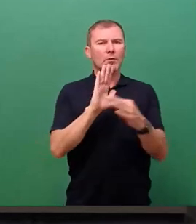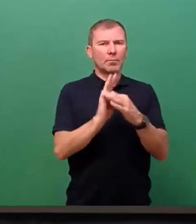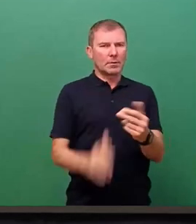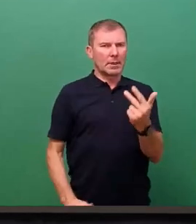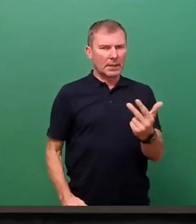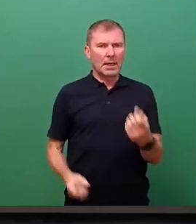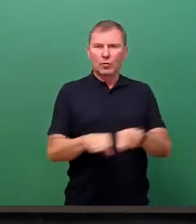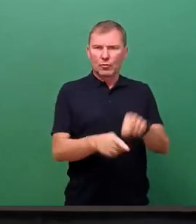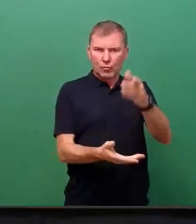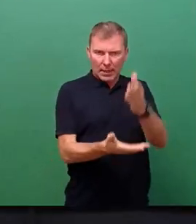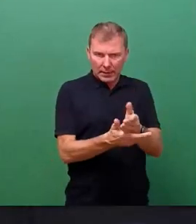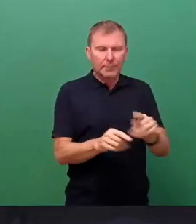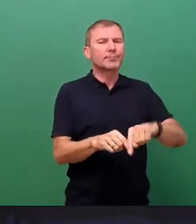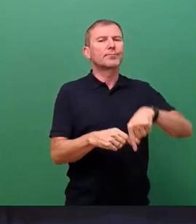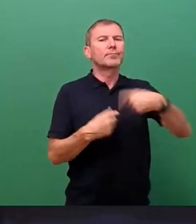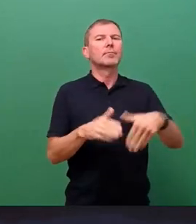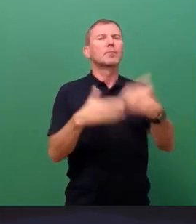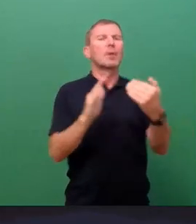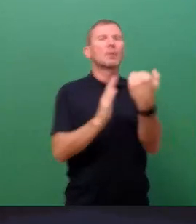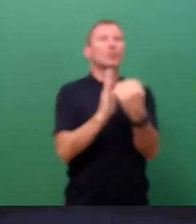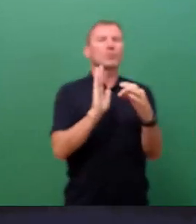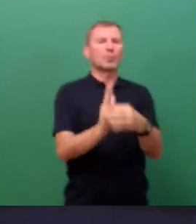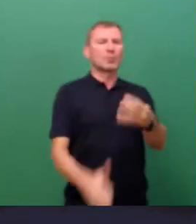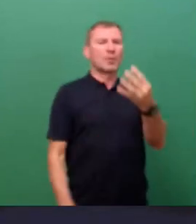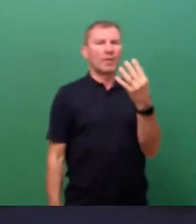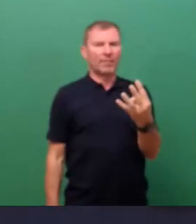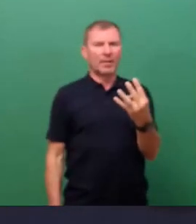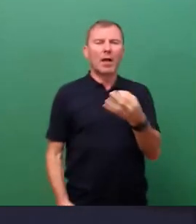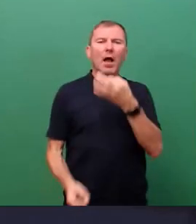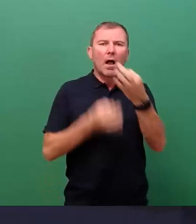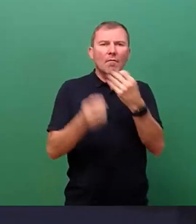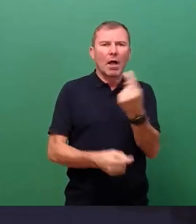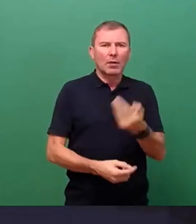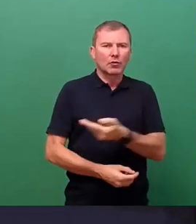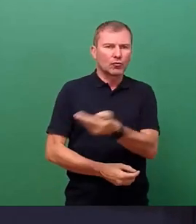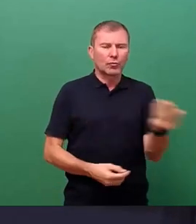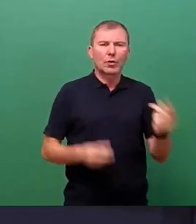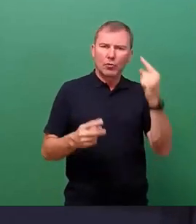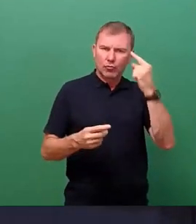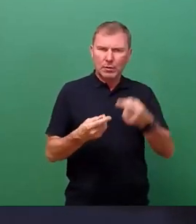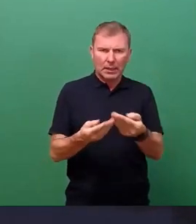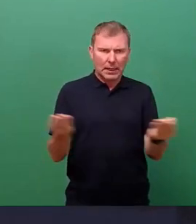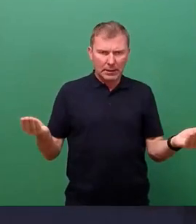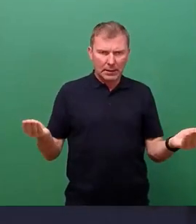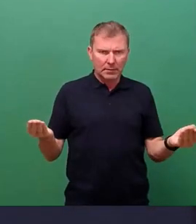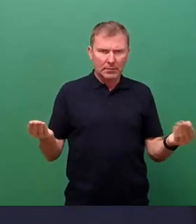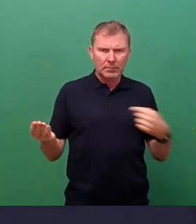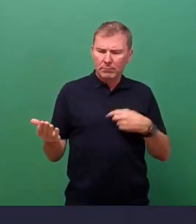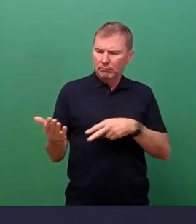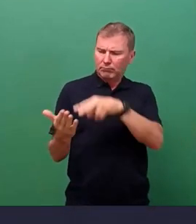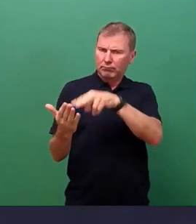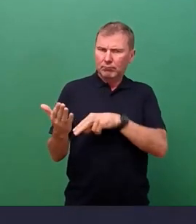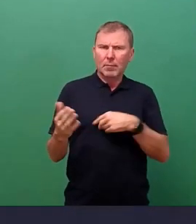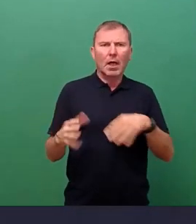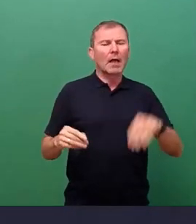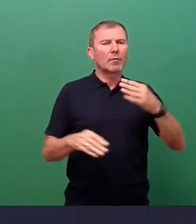Wir kommen zu Punkt 4, die Fragestunde der Stadträtinnen und Stadträte. Und wie ich es gesagt hatte eingangs,